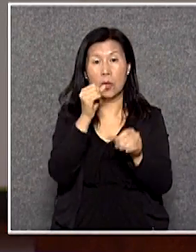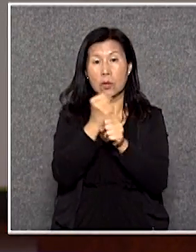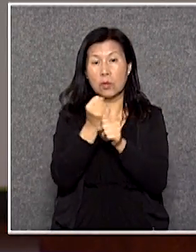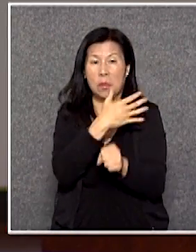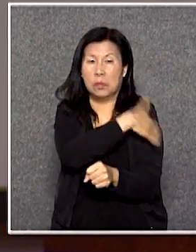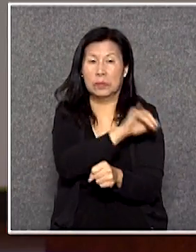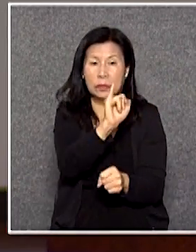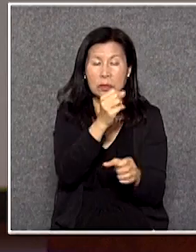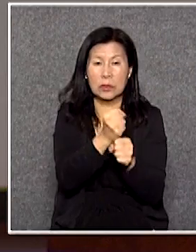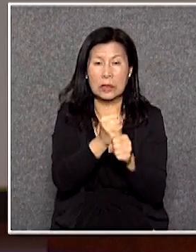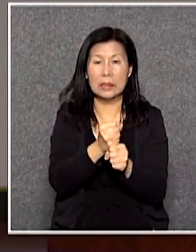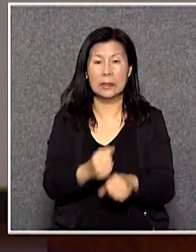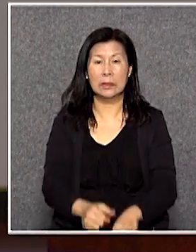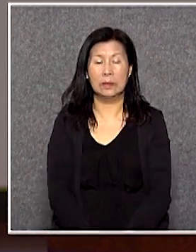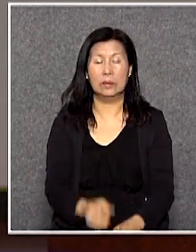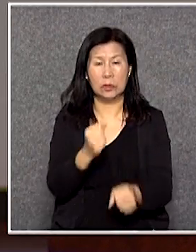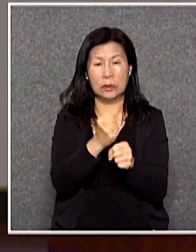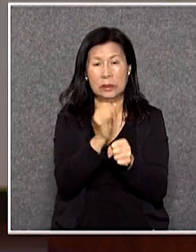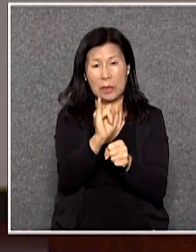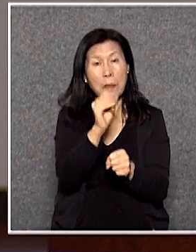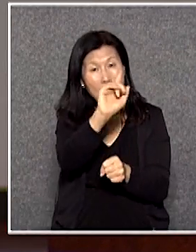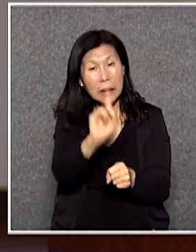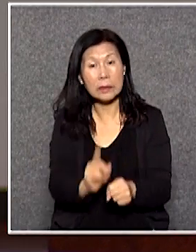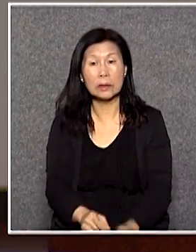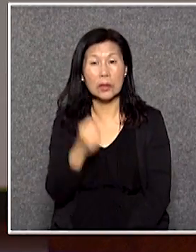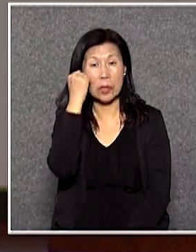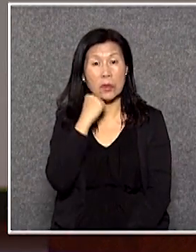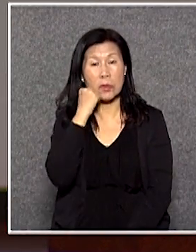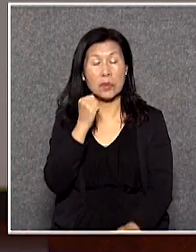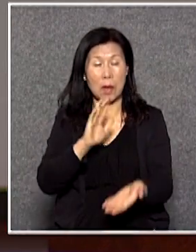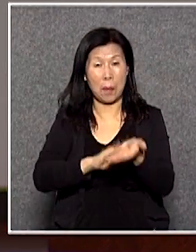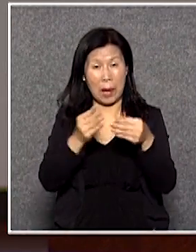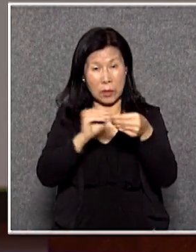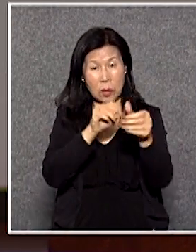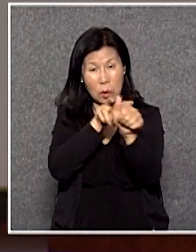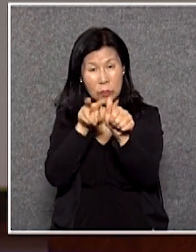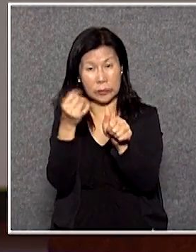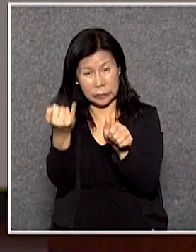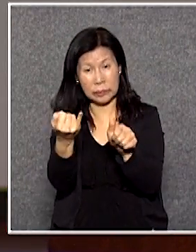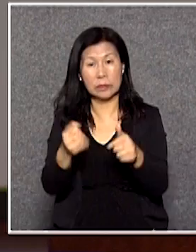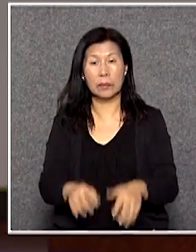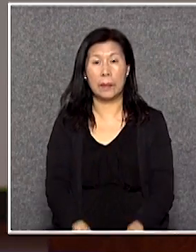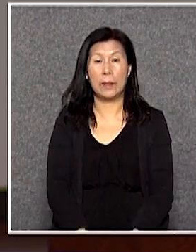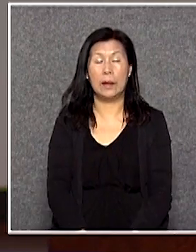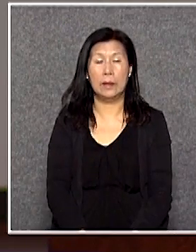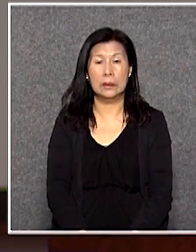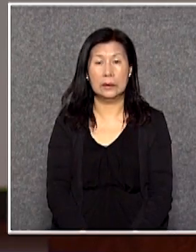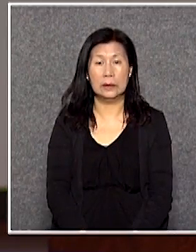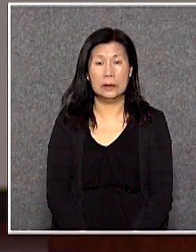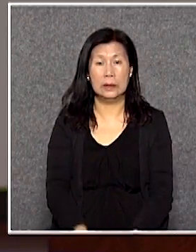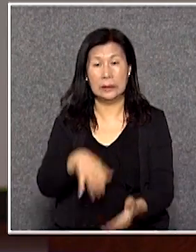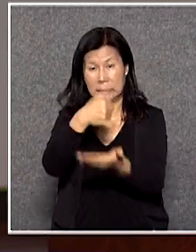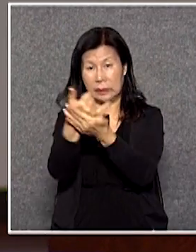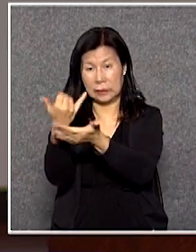在這個部分主席長者醫療券計劃管理問題他向那些已經過了身